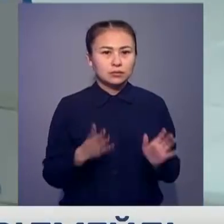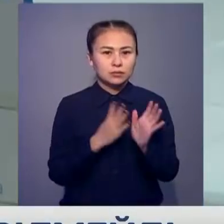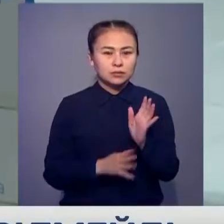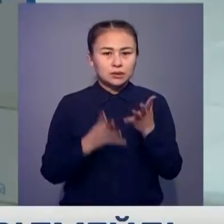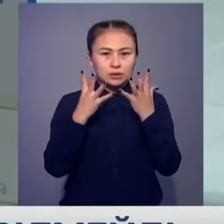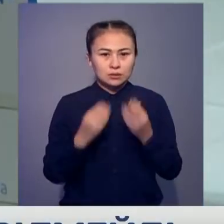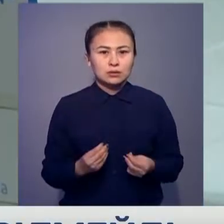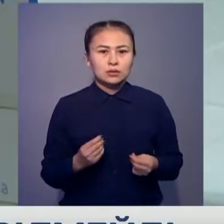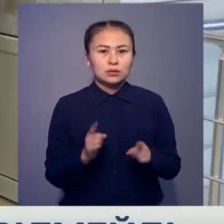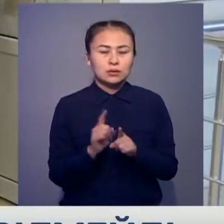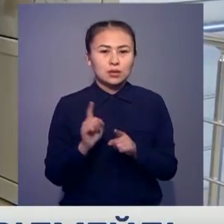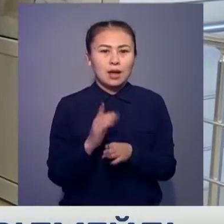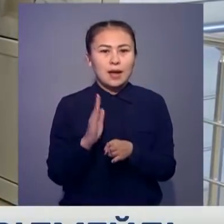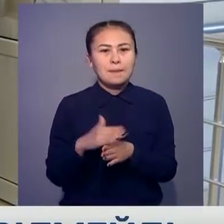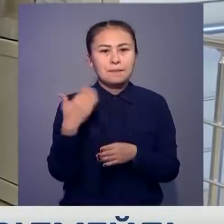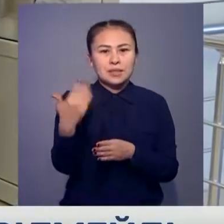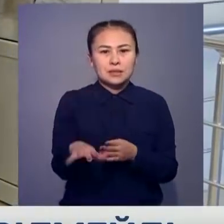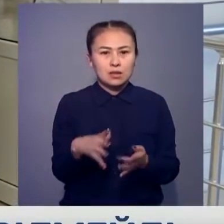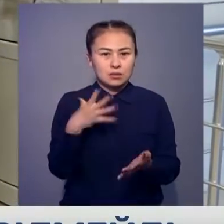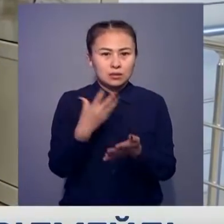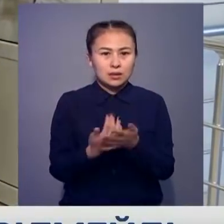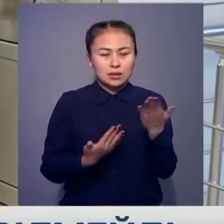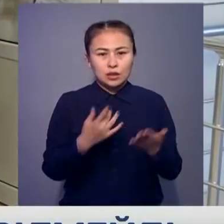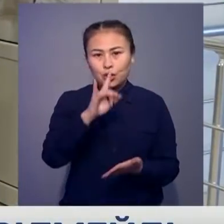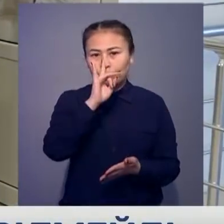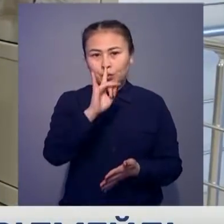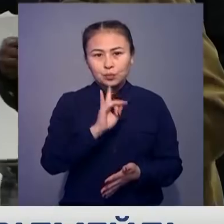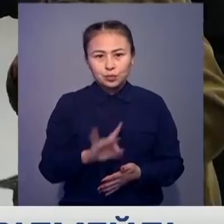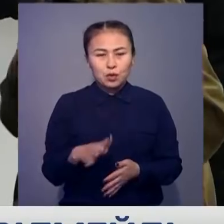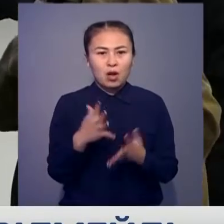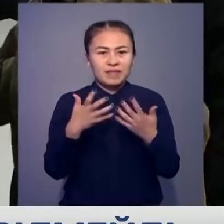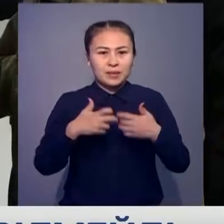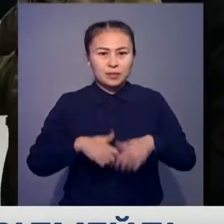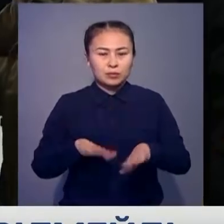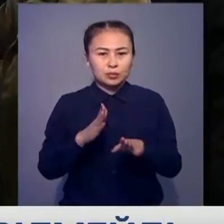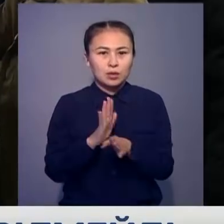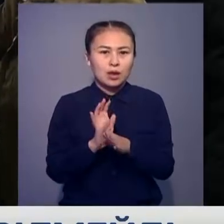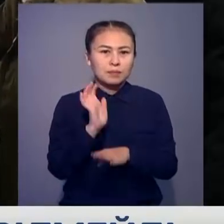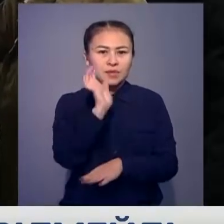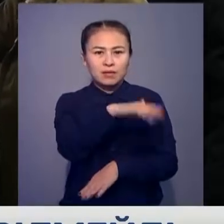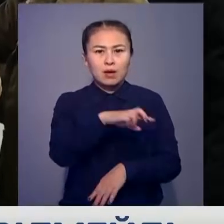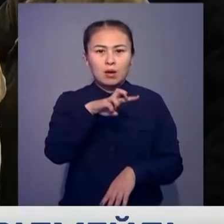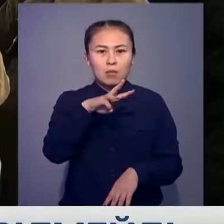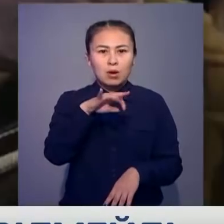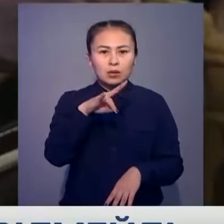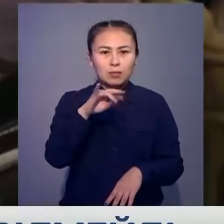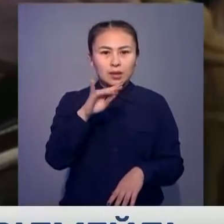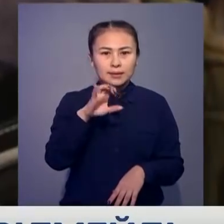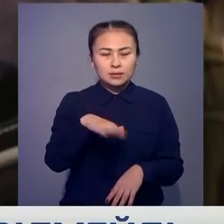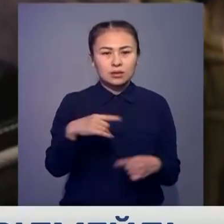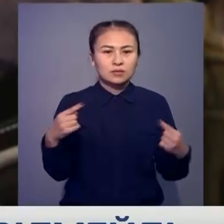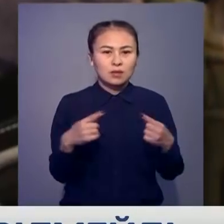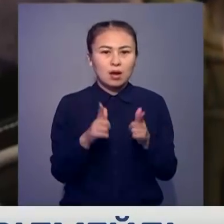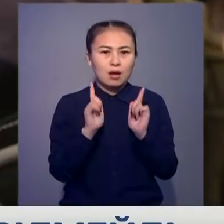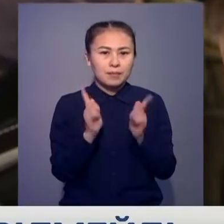90 күннен артық кешіктірген тұрғындар тұрал мәлімет аталған мекемеге афтоматты түрде жіберілмек. Монополист кәсіп орын бұл адамға